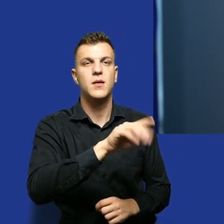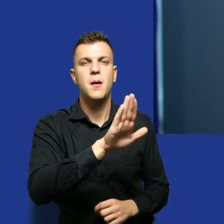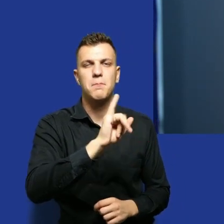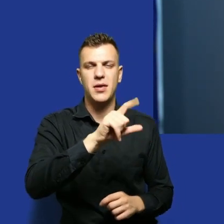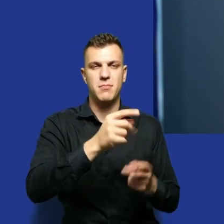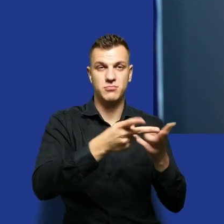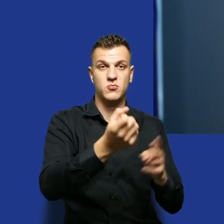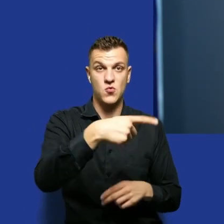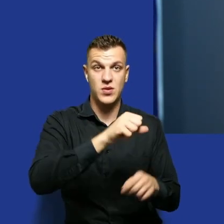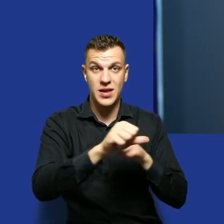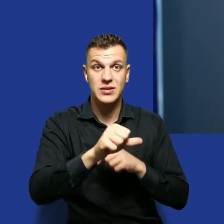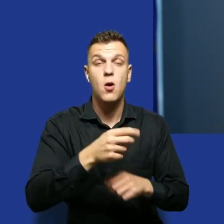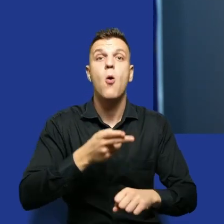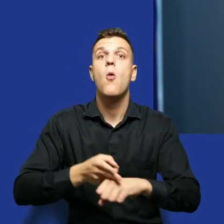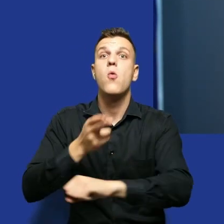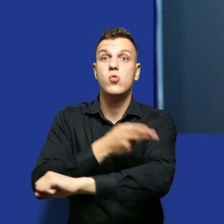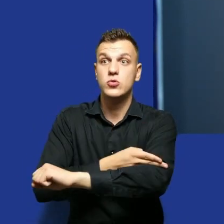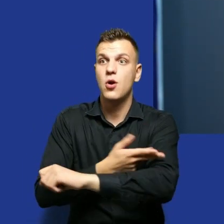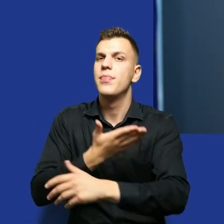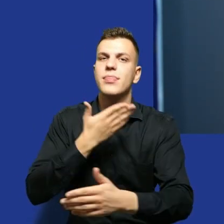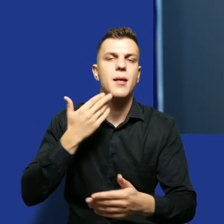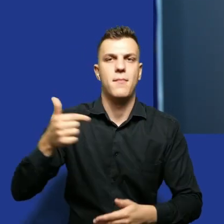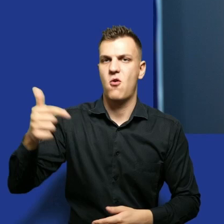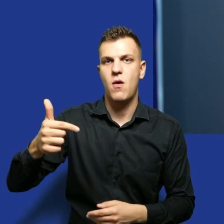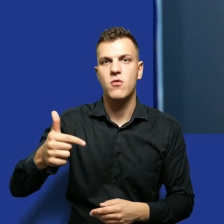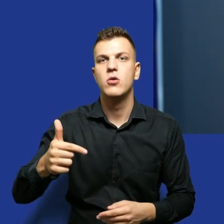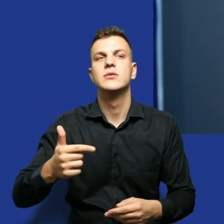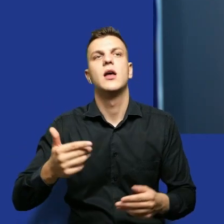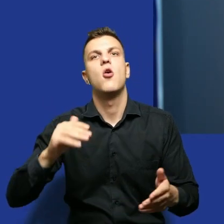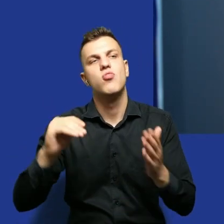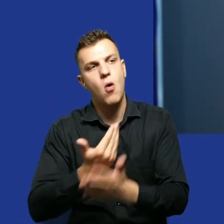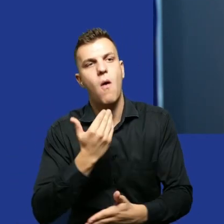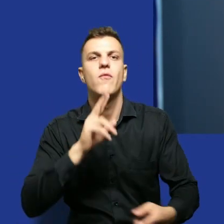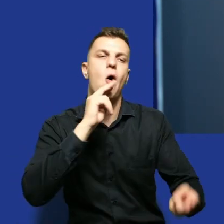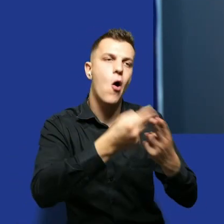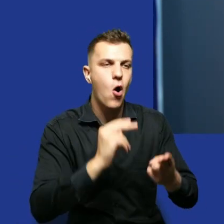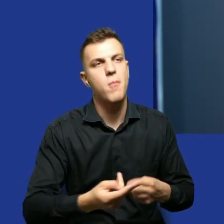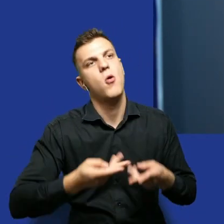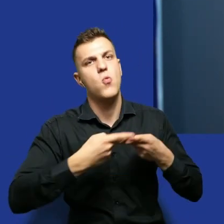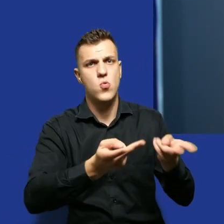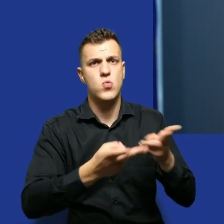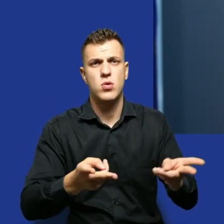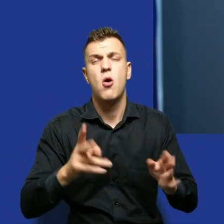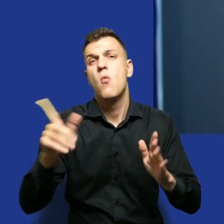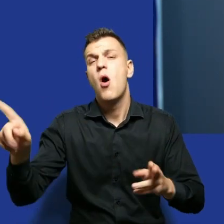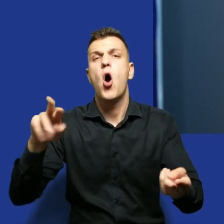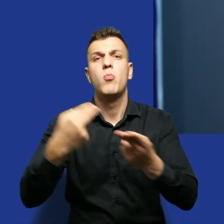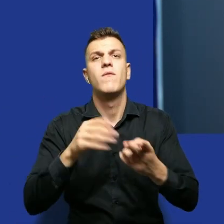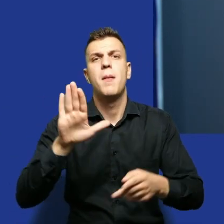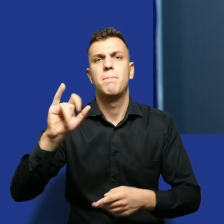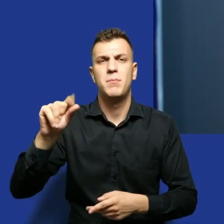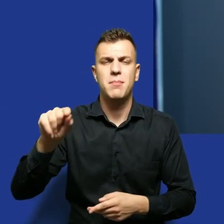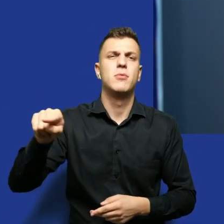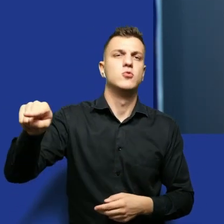urząd nie ma obowiązku później odpowiadać, udostępniać, odpowiadać. Po prostu mówi, wszystko jest w BIP-ie. Dla mnie